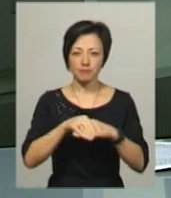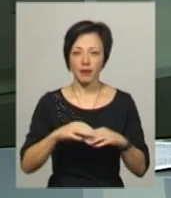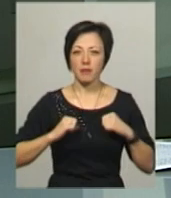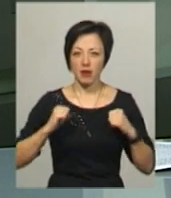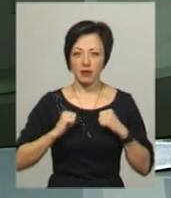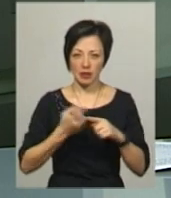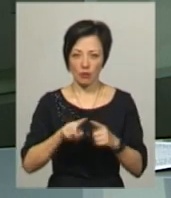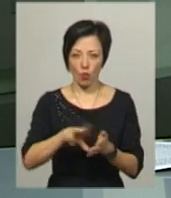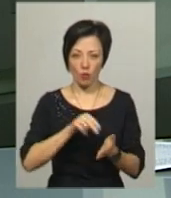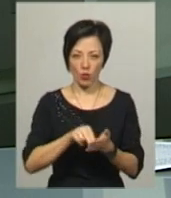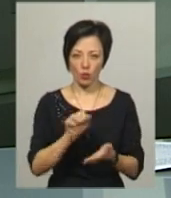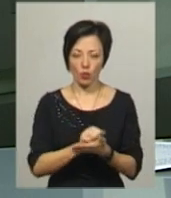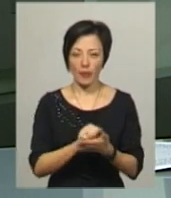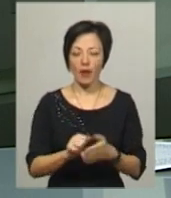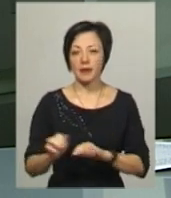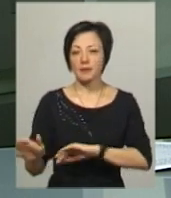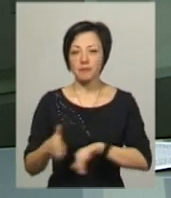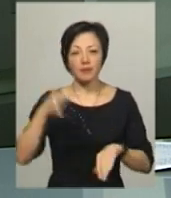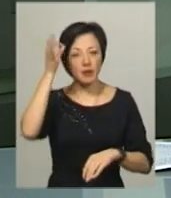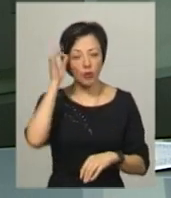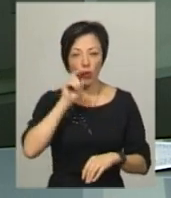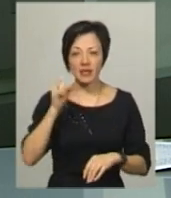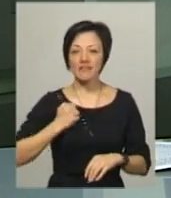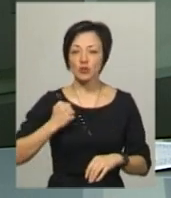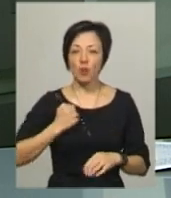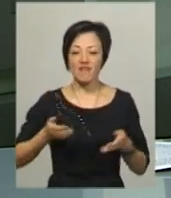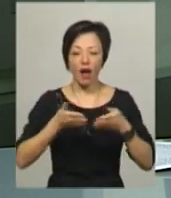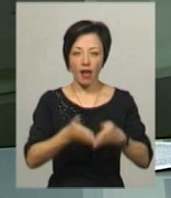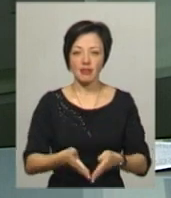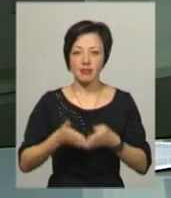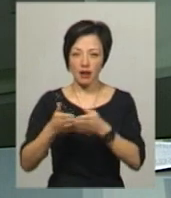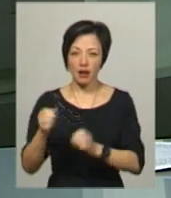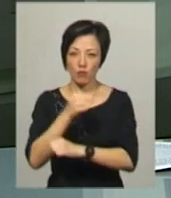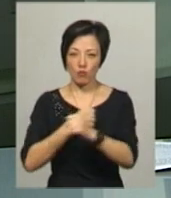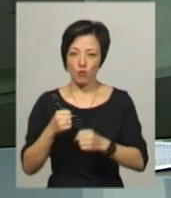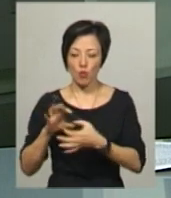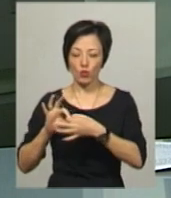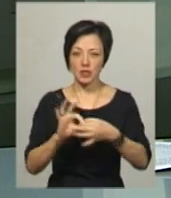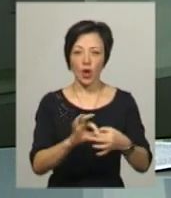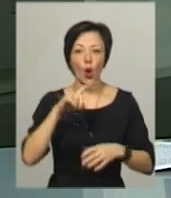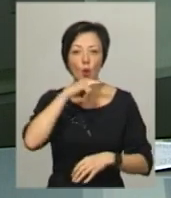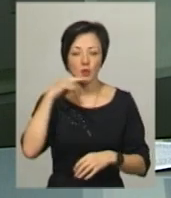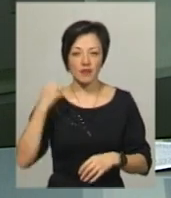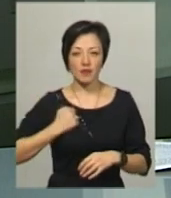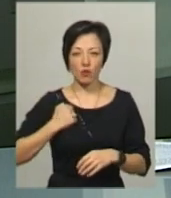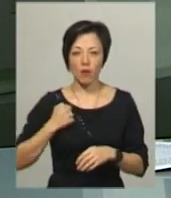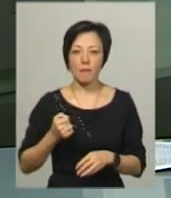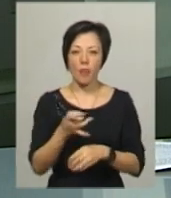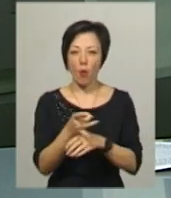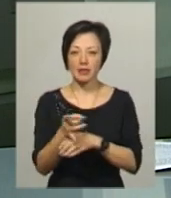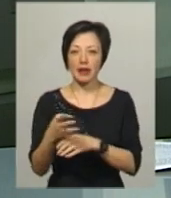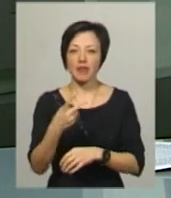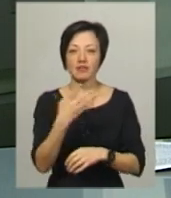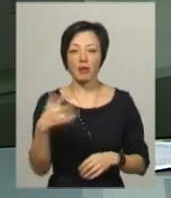Нагадаю, українські військові катери Бердянськ і Нікополь та буксир Яни Капу російські силовики обстріляли торік, 25